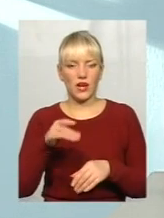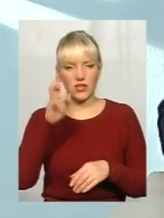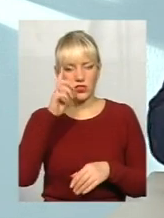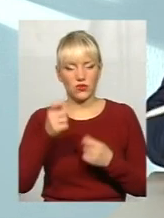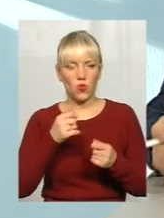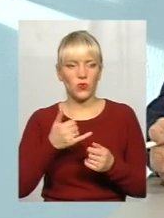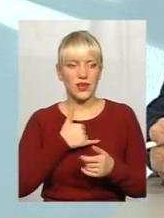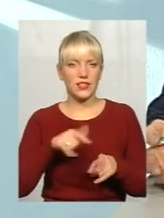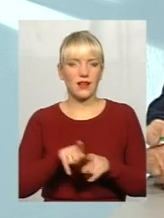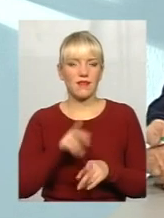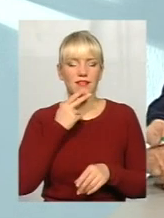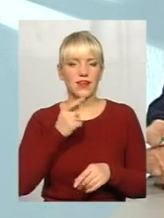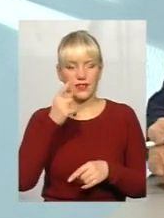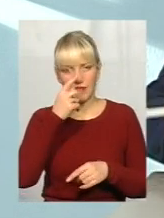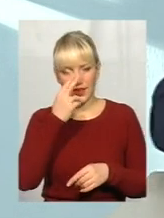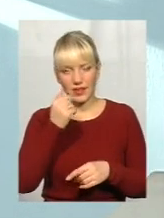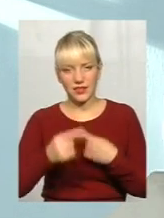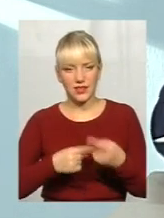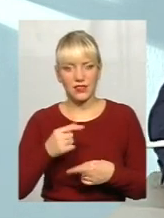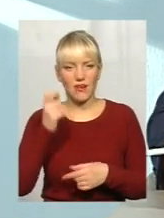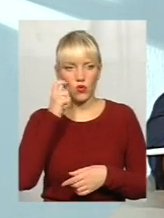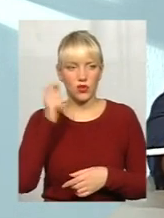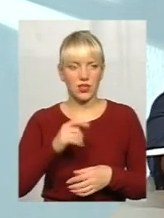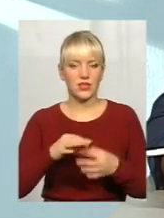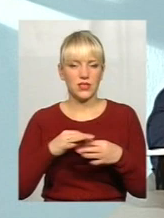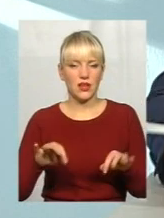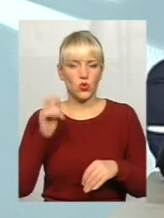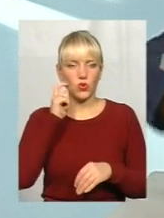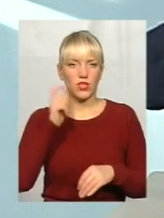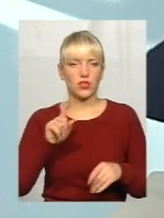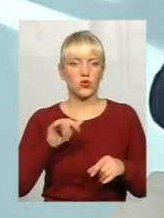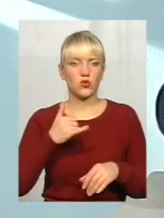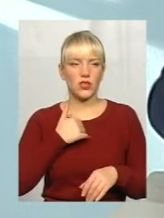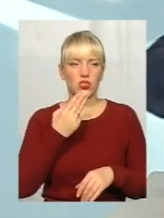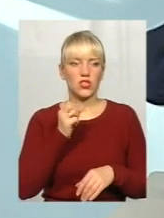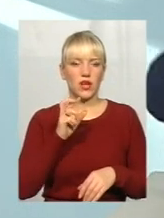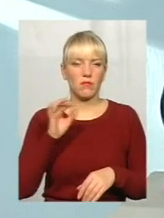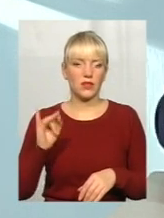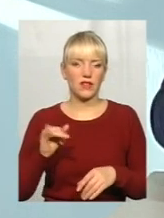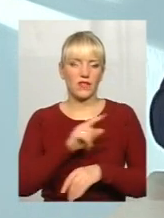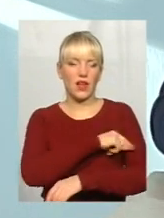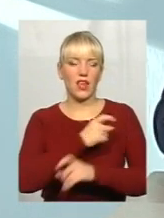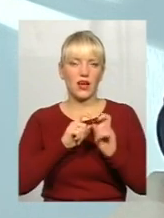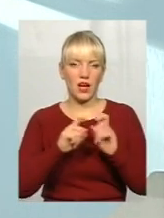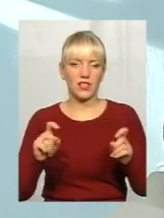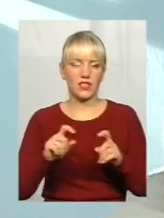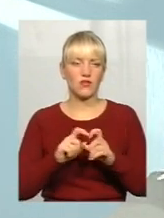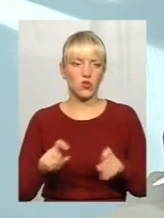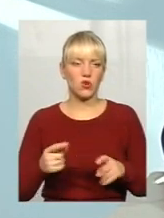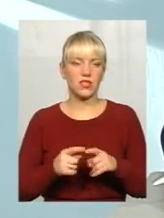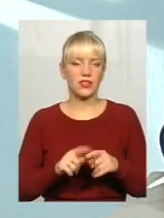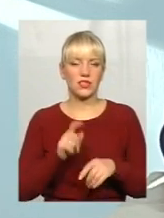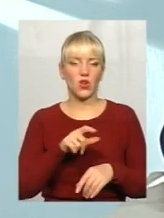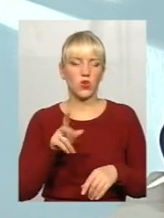традиція така в Україні, в незалежній Україні, що в нас штаби десь там в лікарнях, в школах. І цих людей, ці люди,